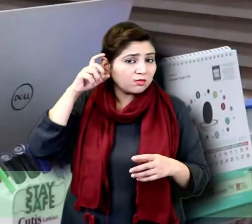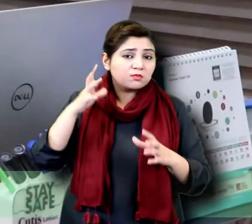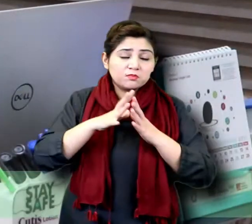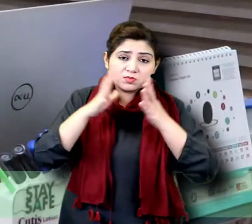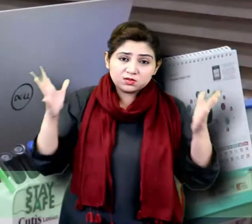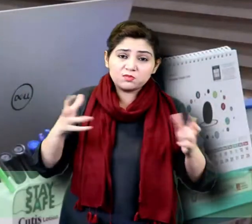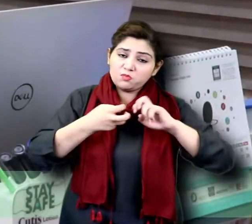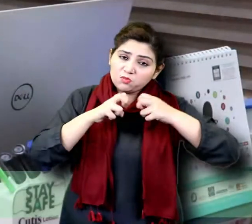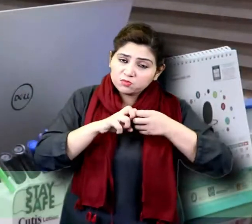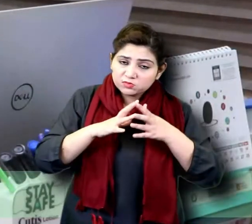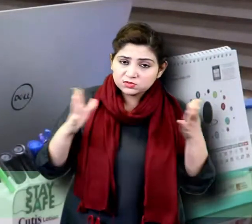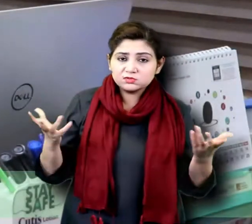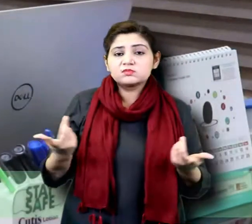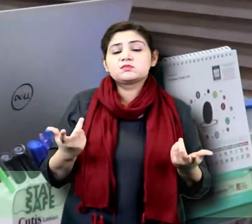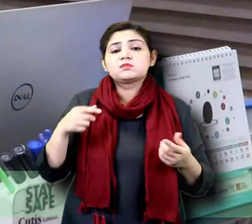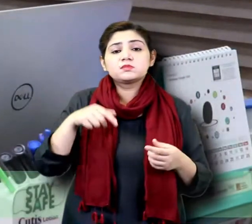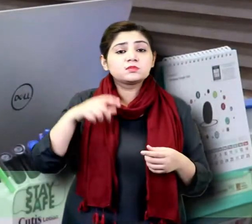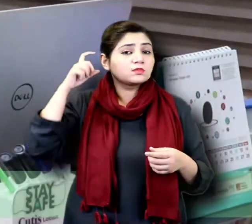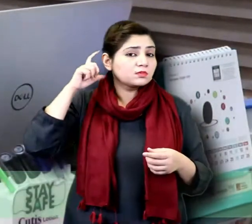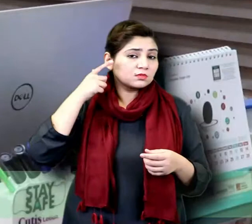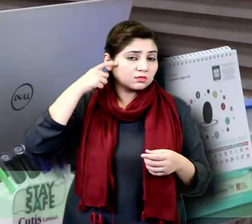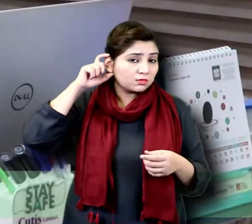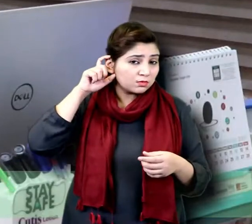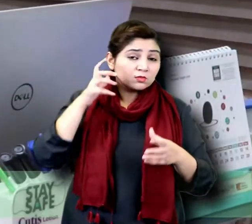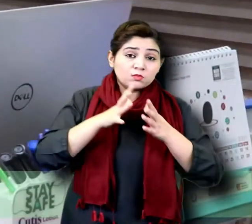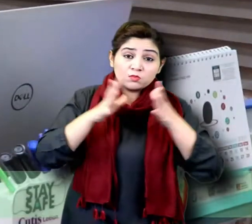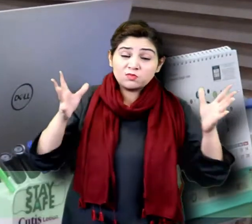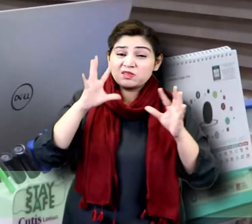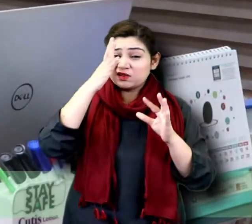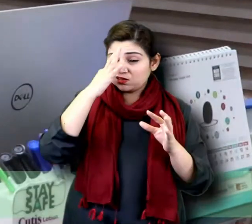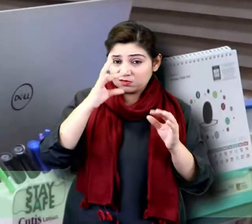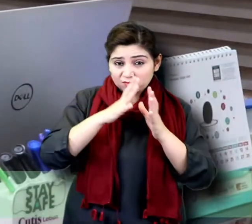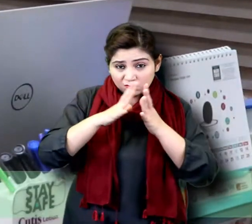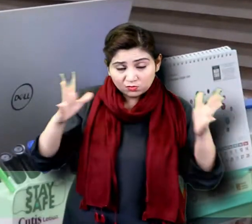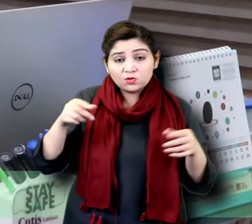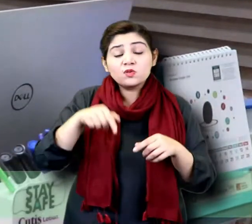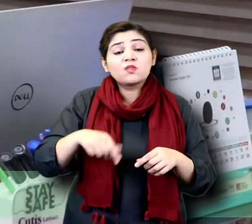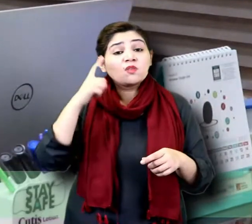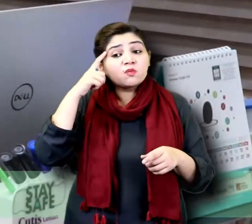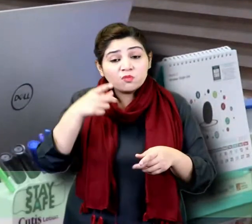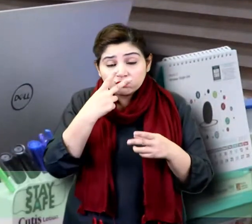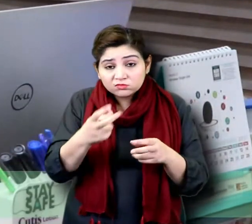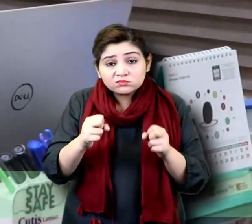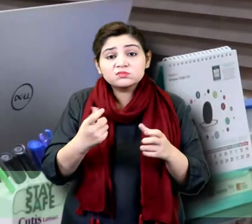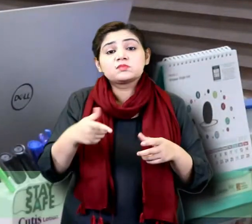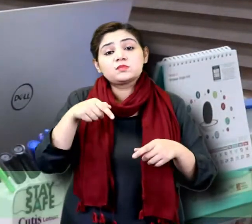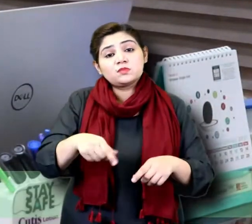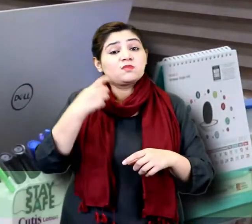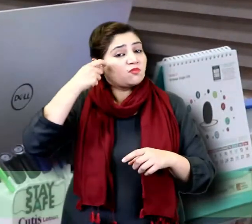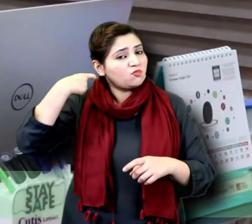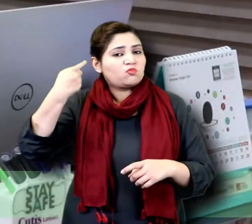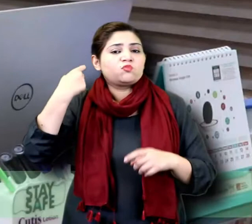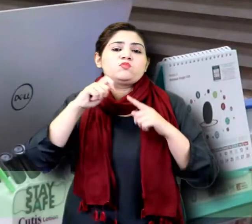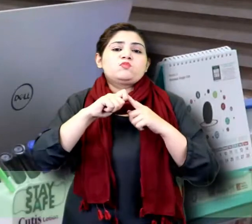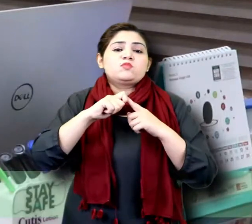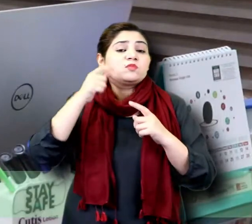مزید پرویلم کر سکتی ہے جب کان کے اندر ویکس بہت زیادہ بن جائے تو پھر اس صورت میں اس کو نکالنے